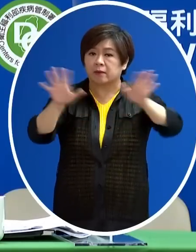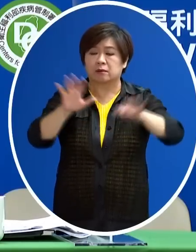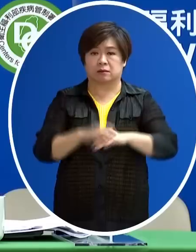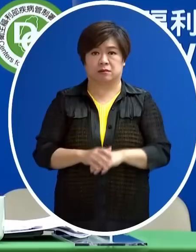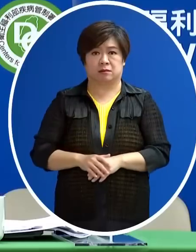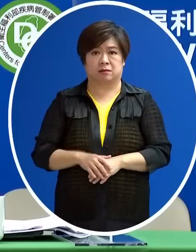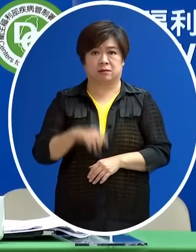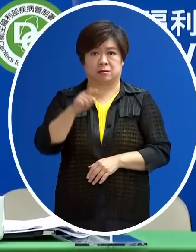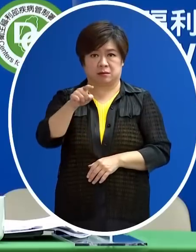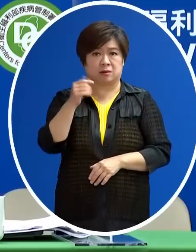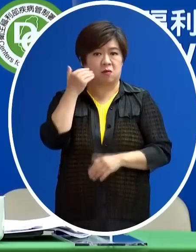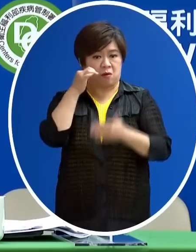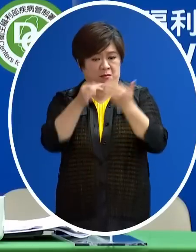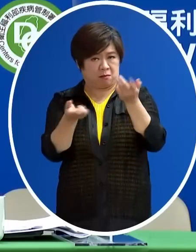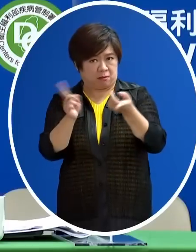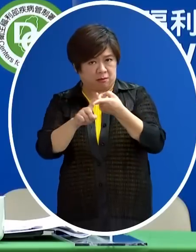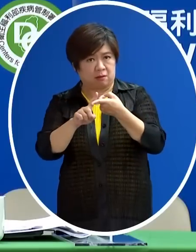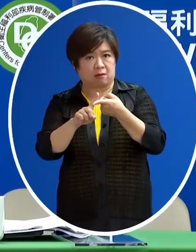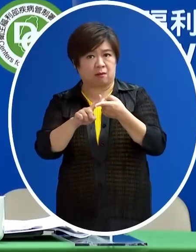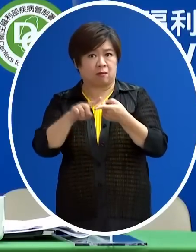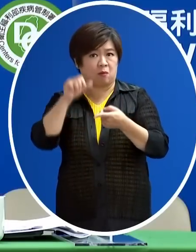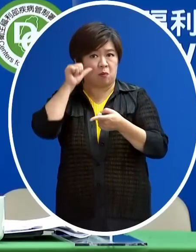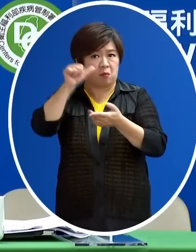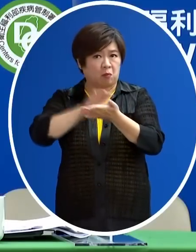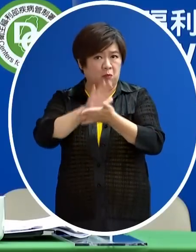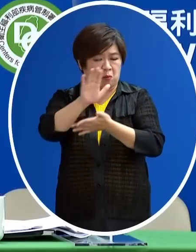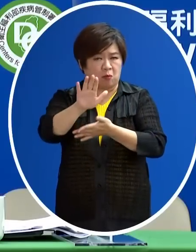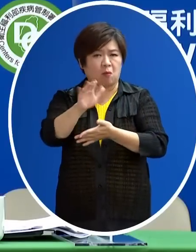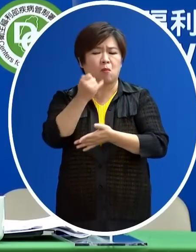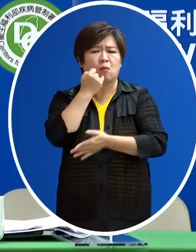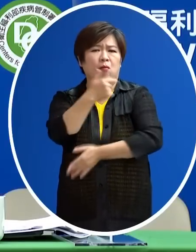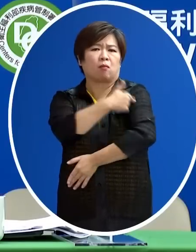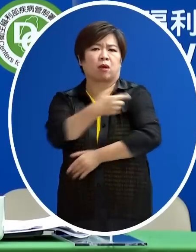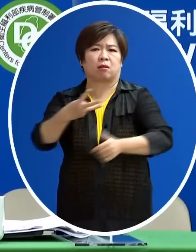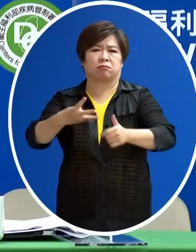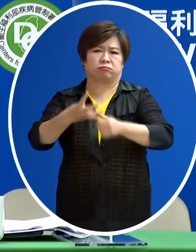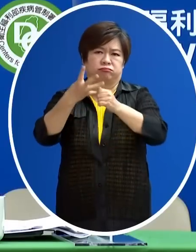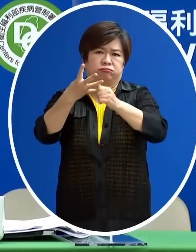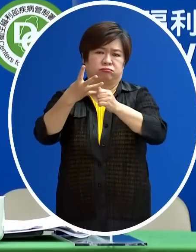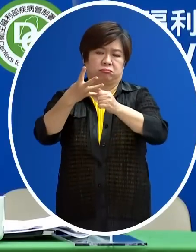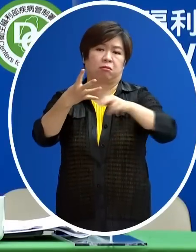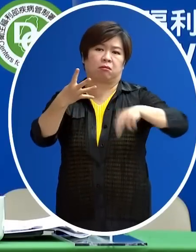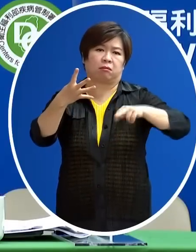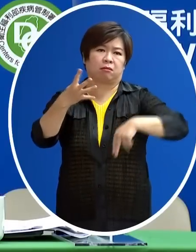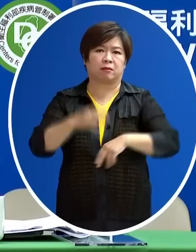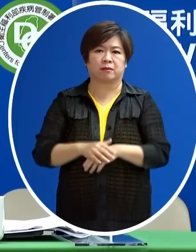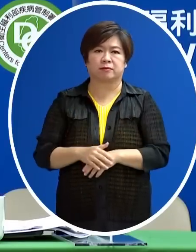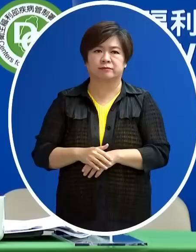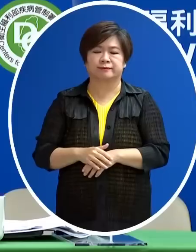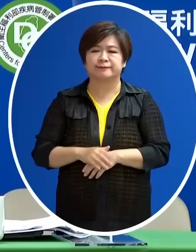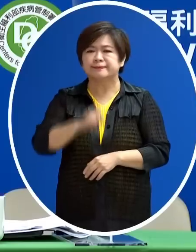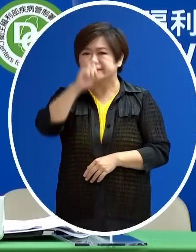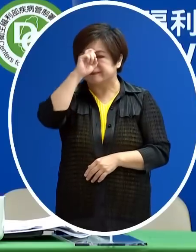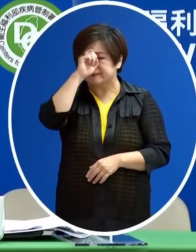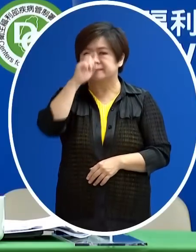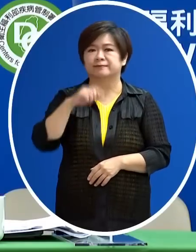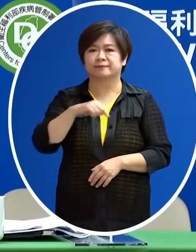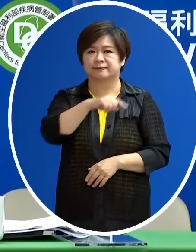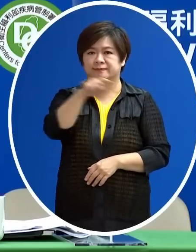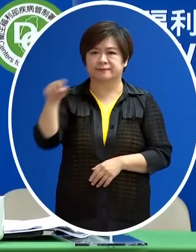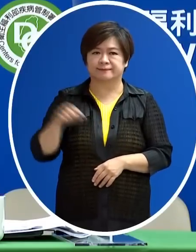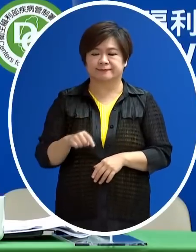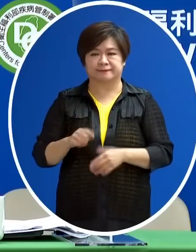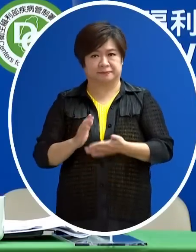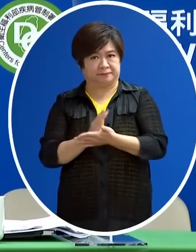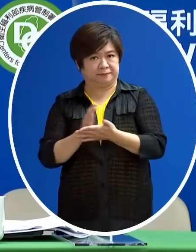眾就是符合資格的民眾可以開始打這個第四劑所以 當然是希望說藉